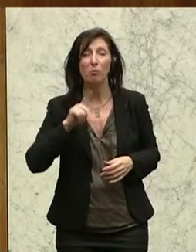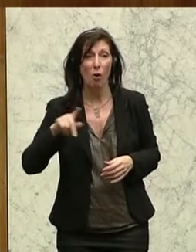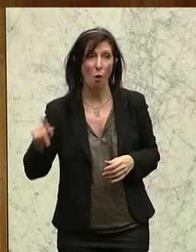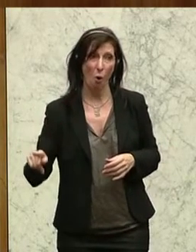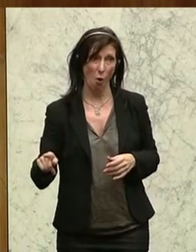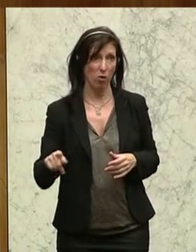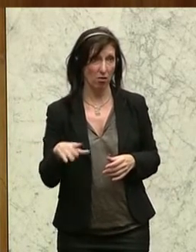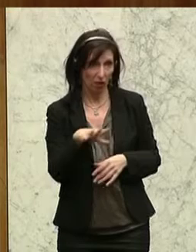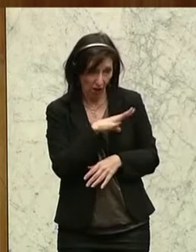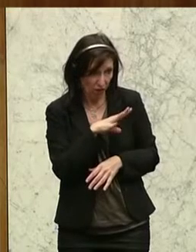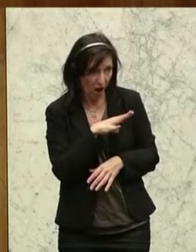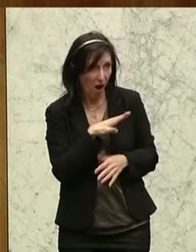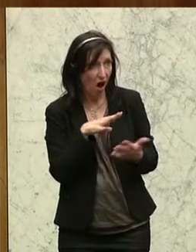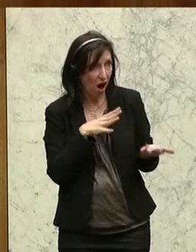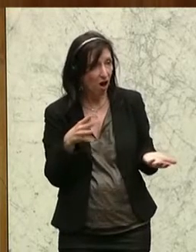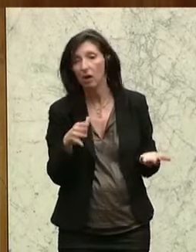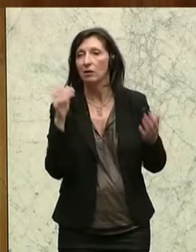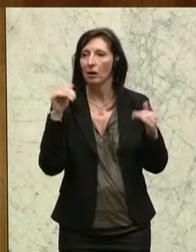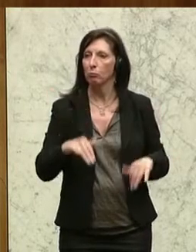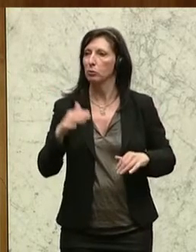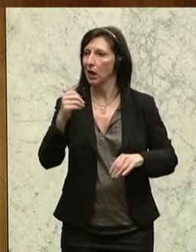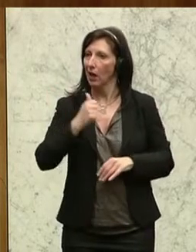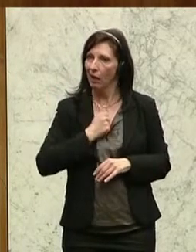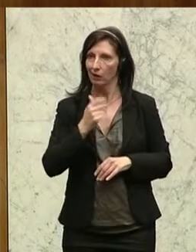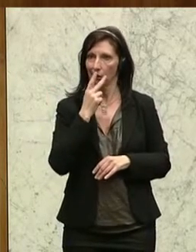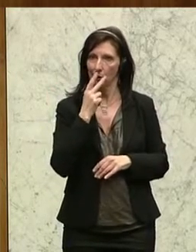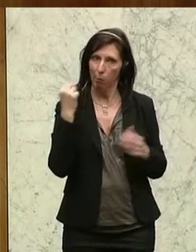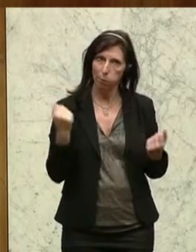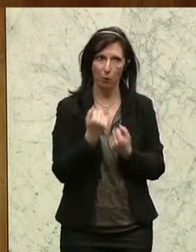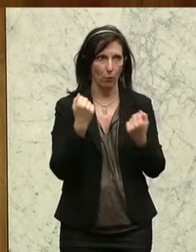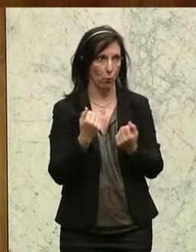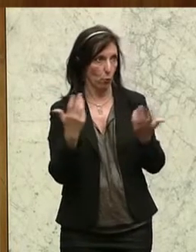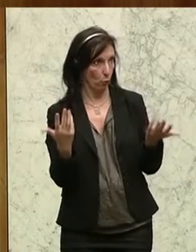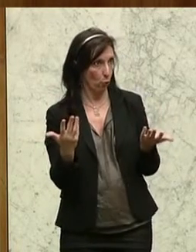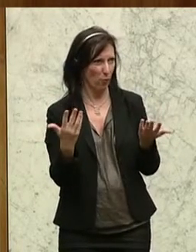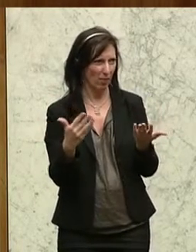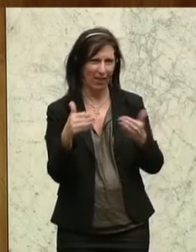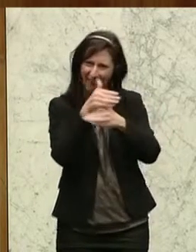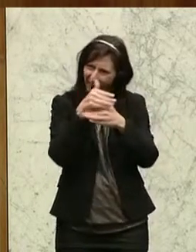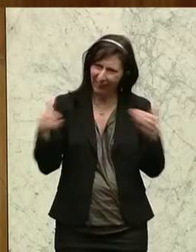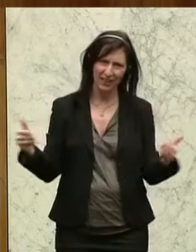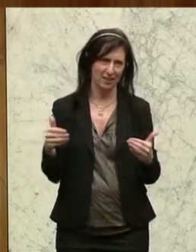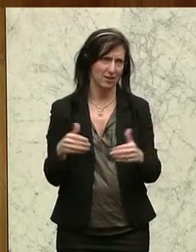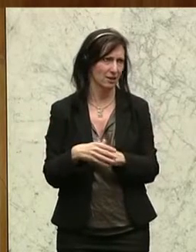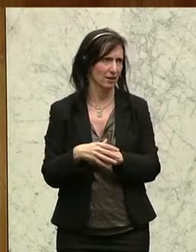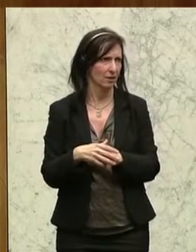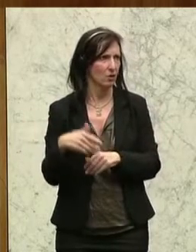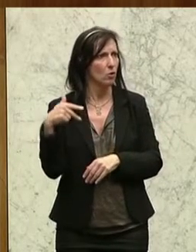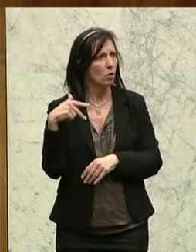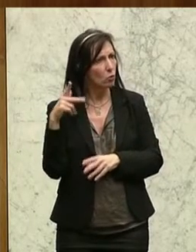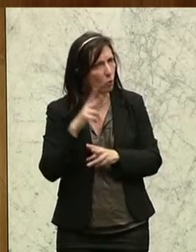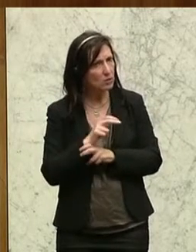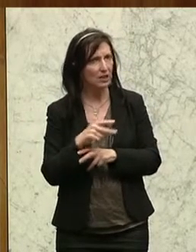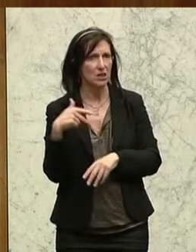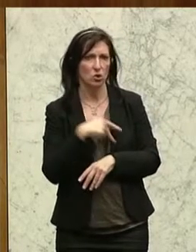gefährdet ist, ja, dann müssen wir doch endlich schauen, dass wir hier endlich Schranken einziehen und dass der Sozialmissbrauch in